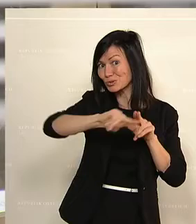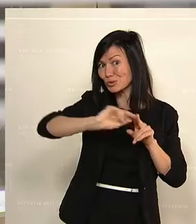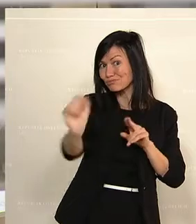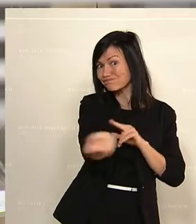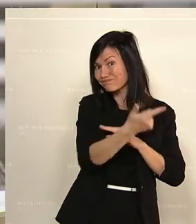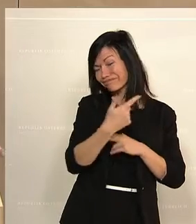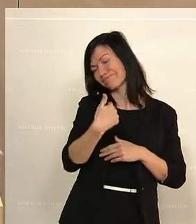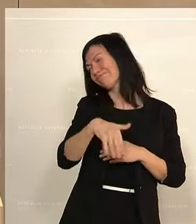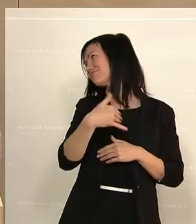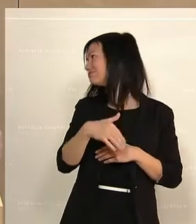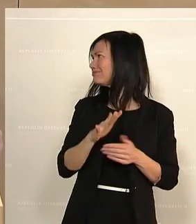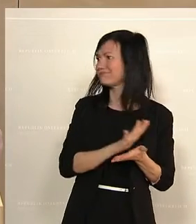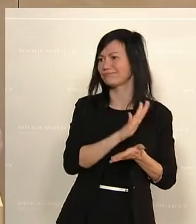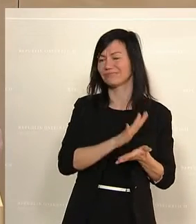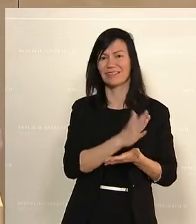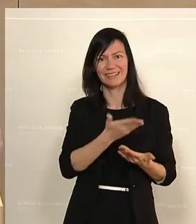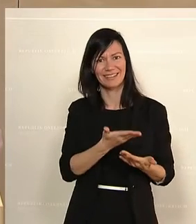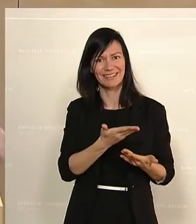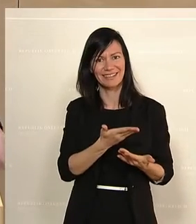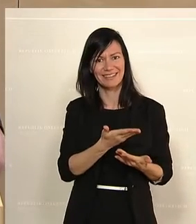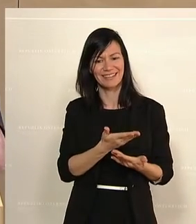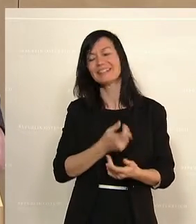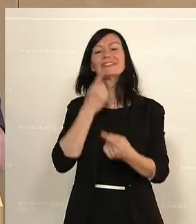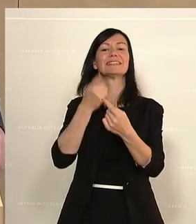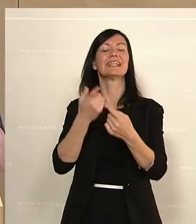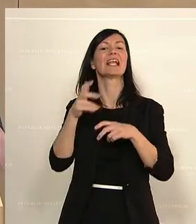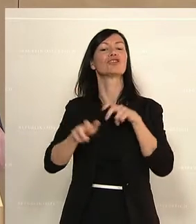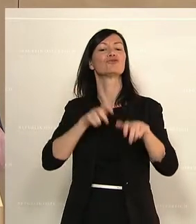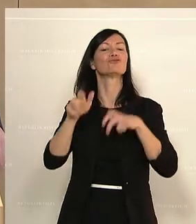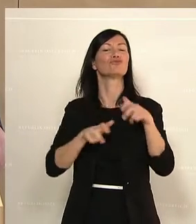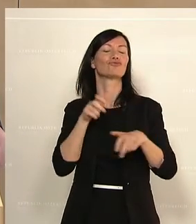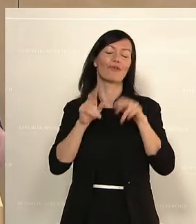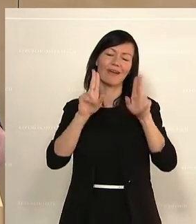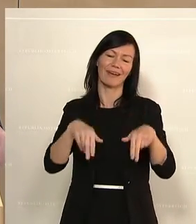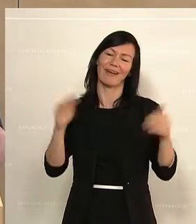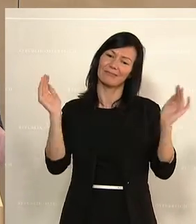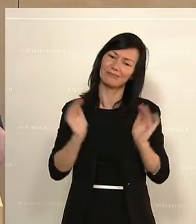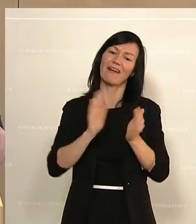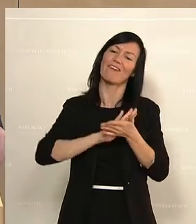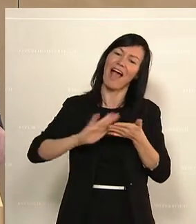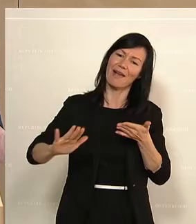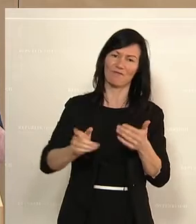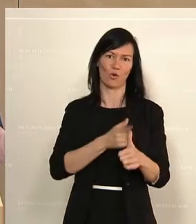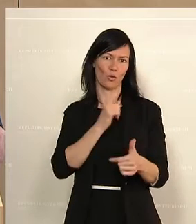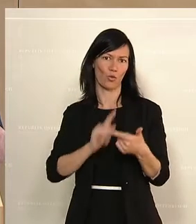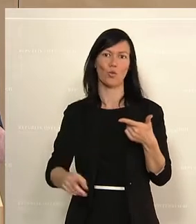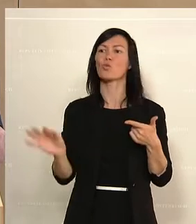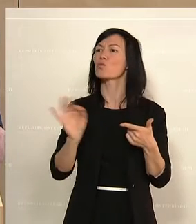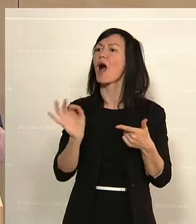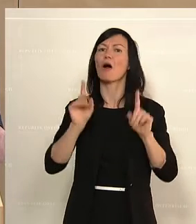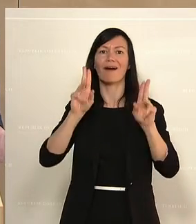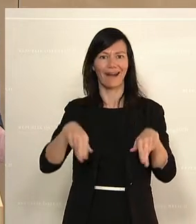Im Sinne einer Vereinfachung des Steuerrechts und einer Reduzierung der Rechtsbefolgungskosten